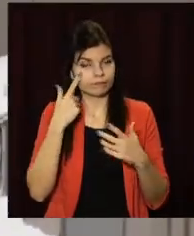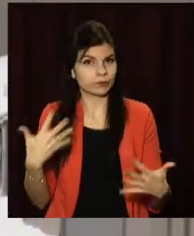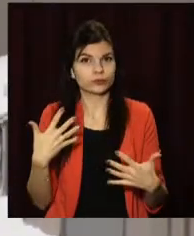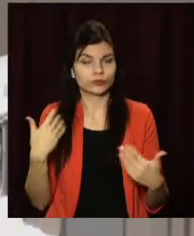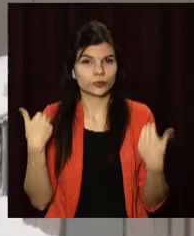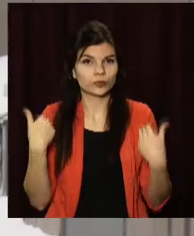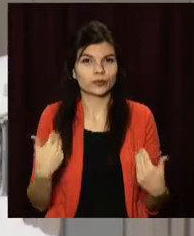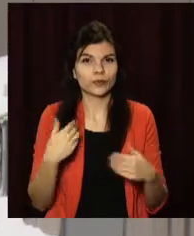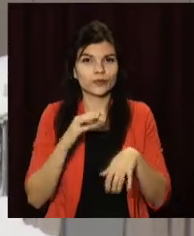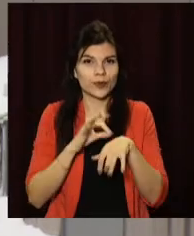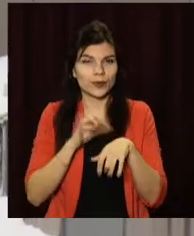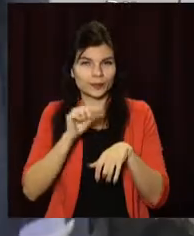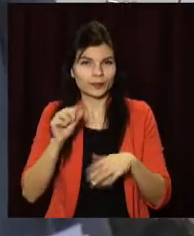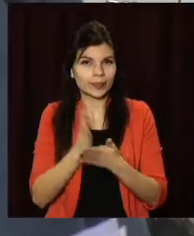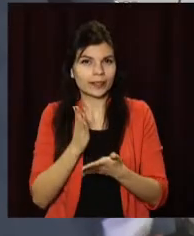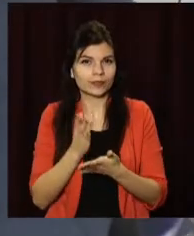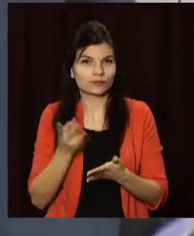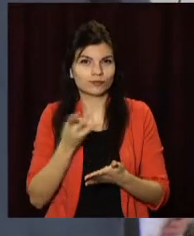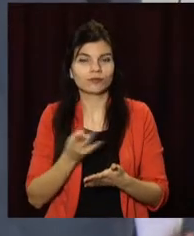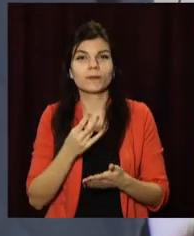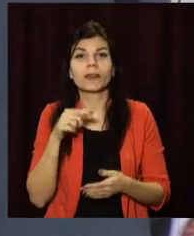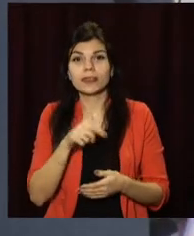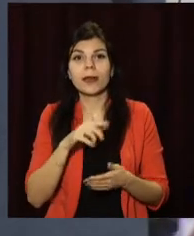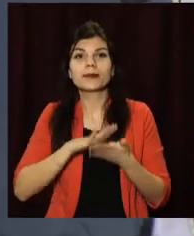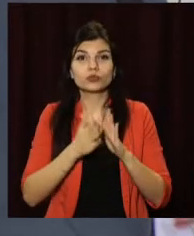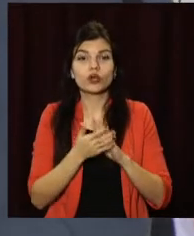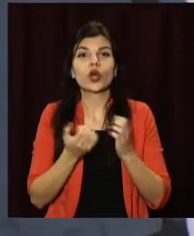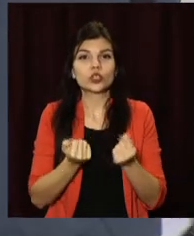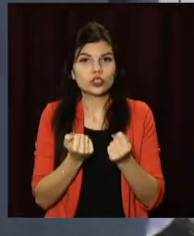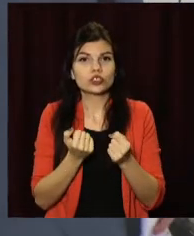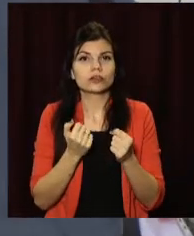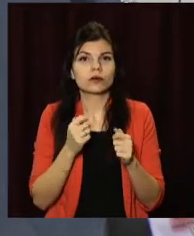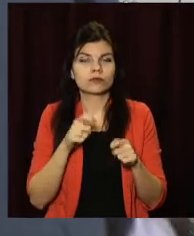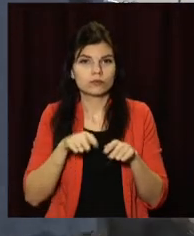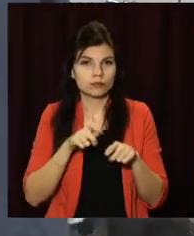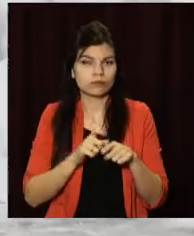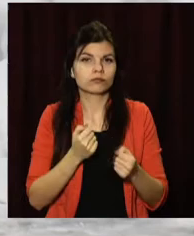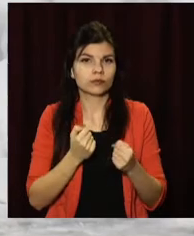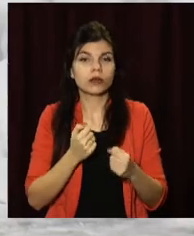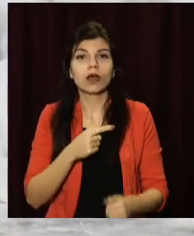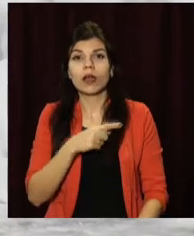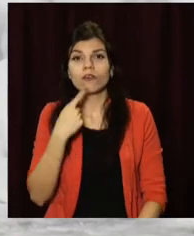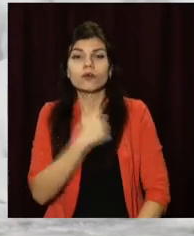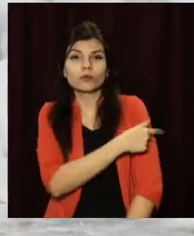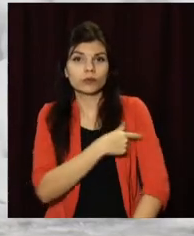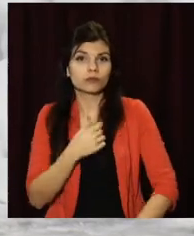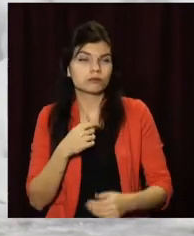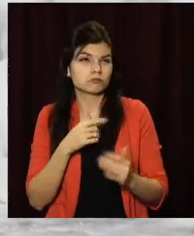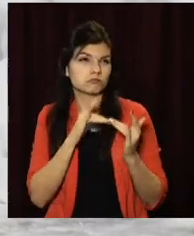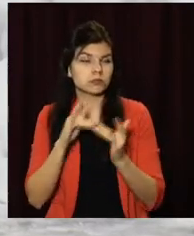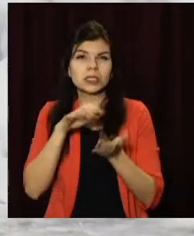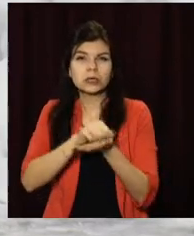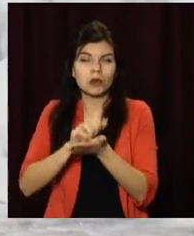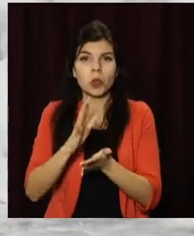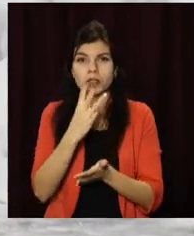охорони здоров'я. Там кажуть, ситуацію тримають під контролем. Нині у лікарнях регіону пацієнтами зайнято лише 33%